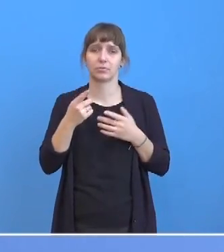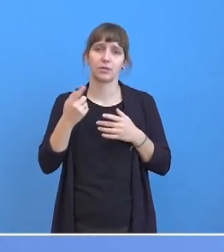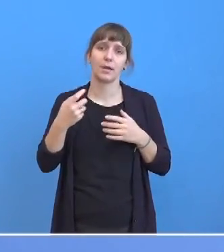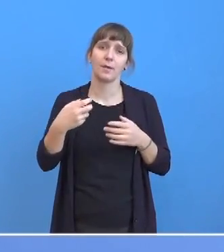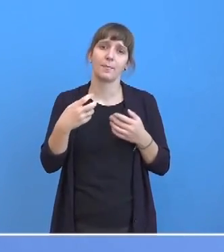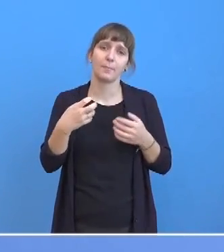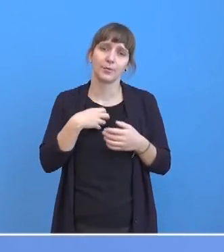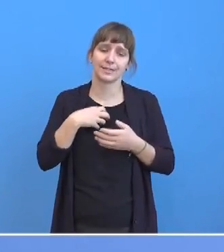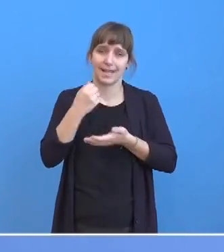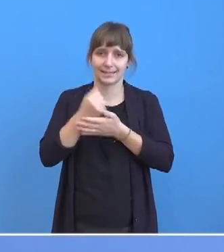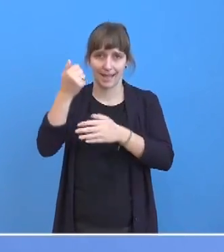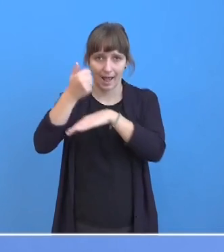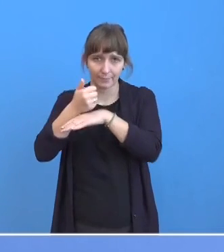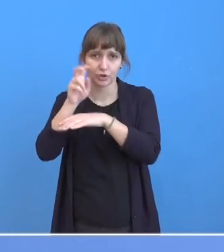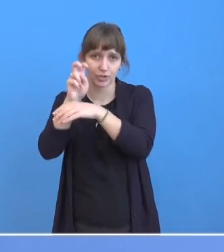den CDS'en,